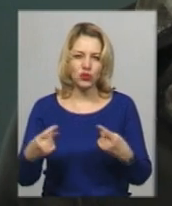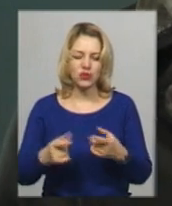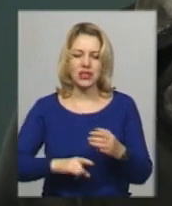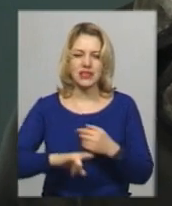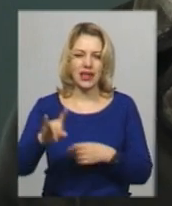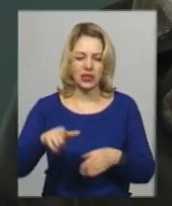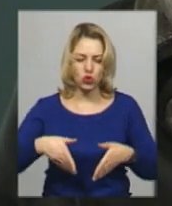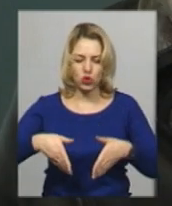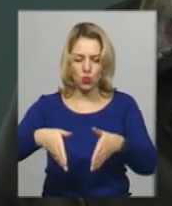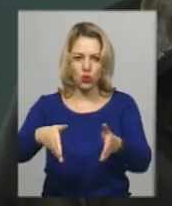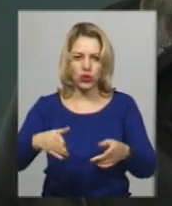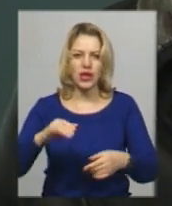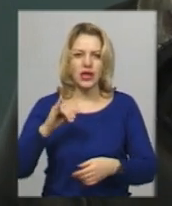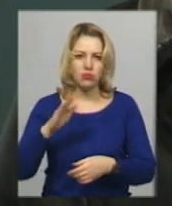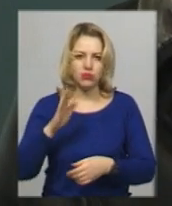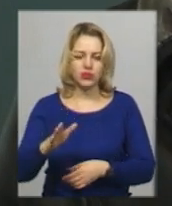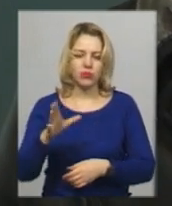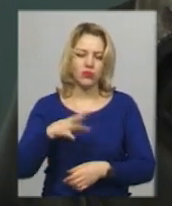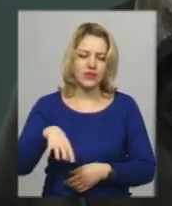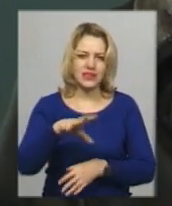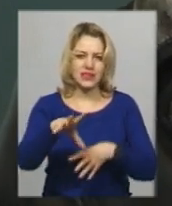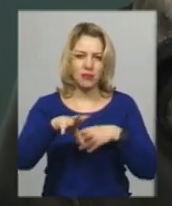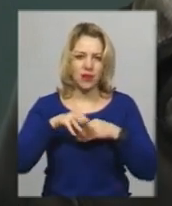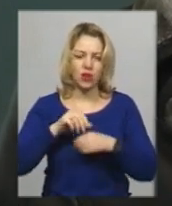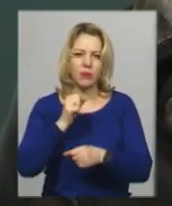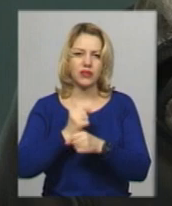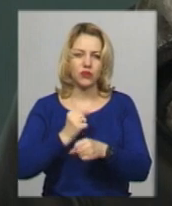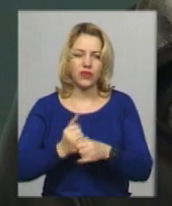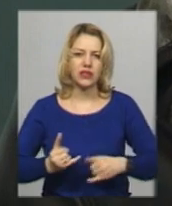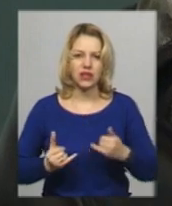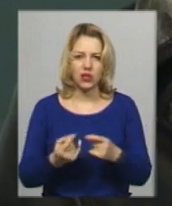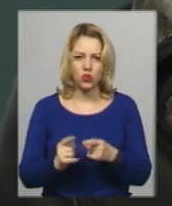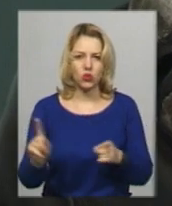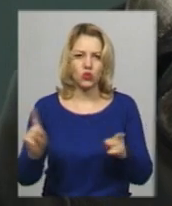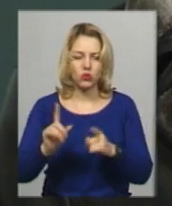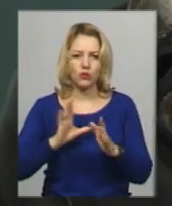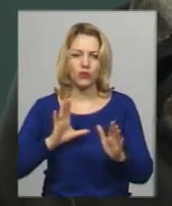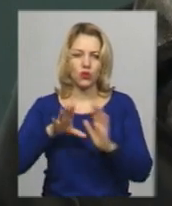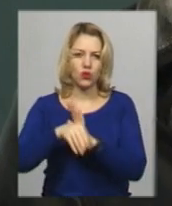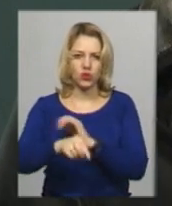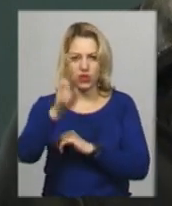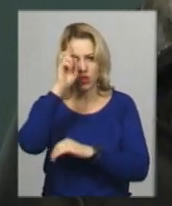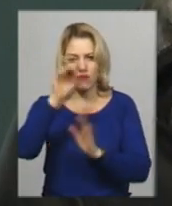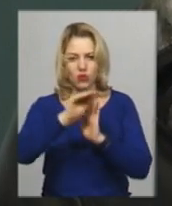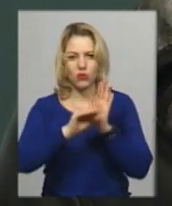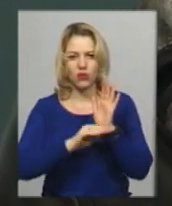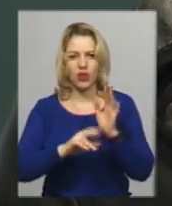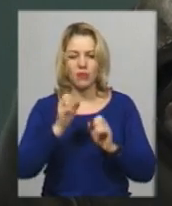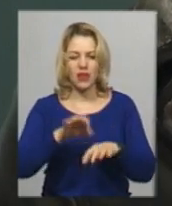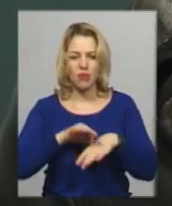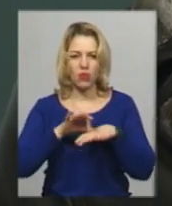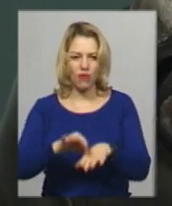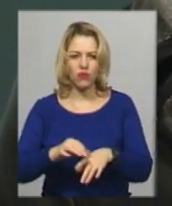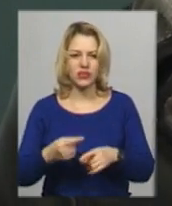-посадкової смуги. Будемо всі спільно працювати для того, щоб ми були включені в державну програму на проведення